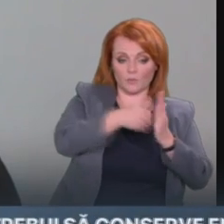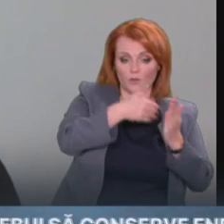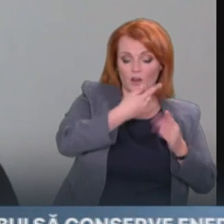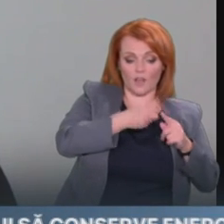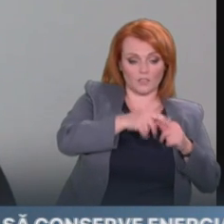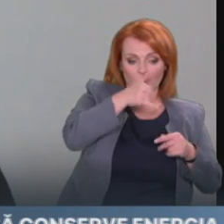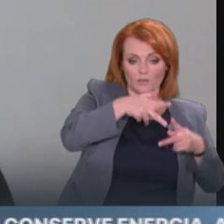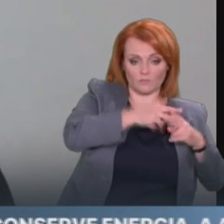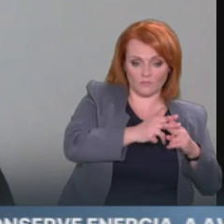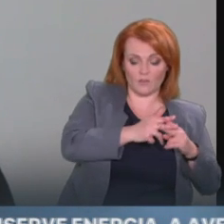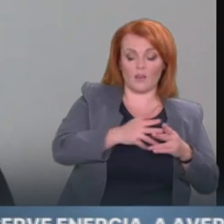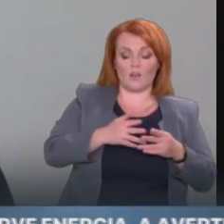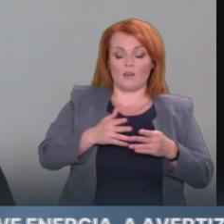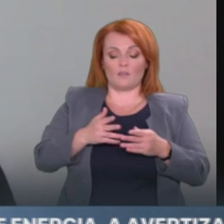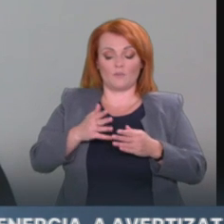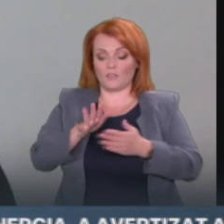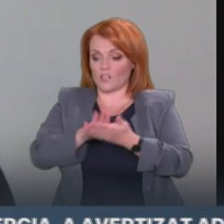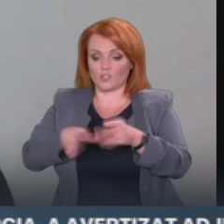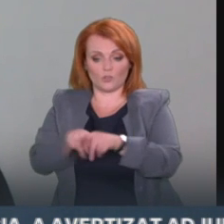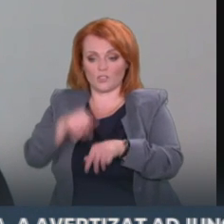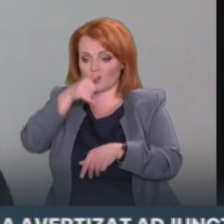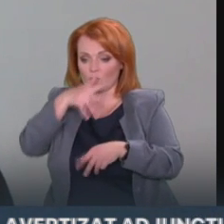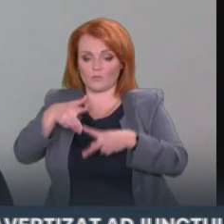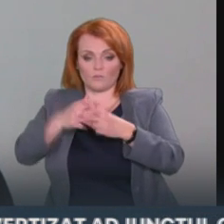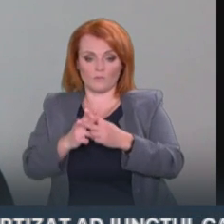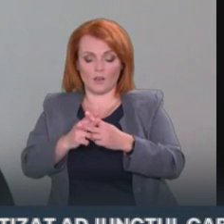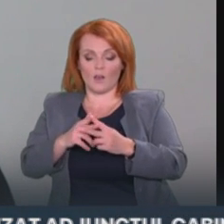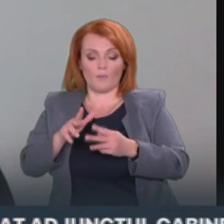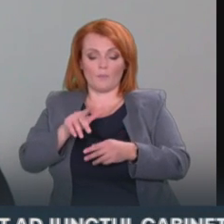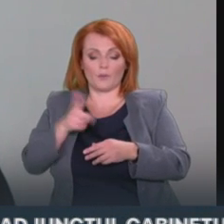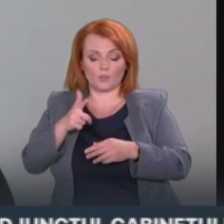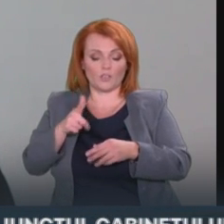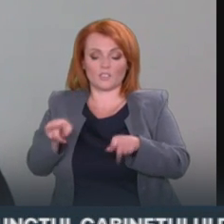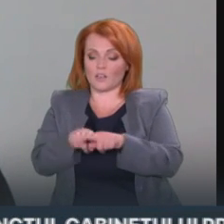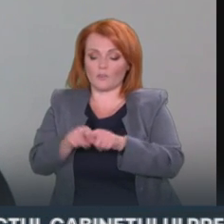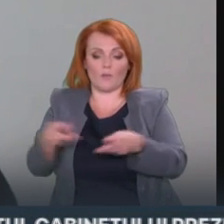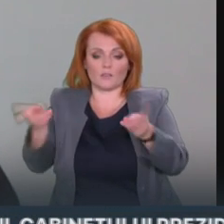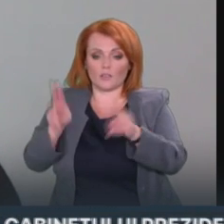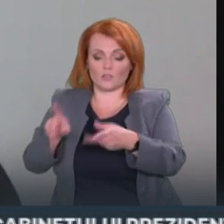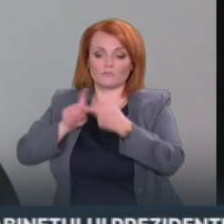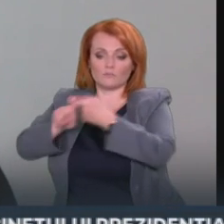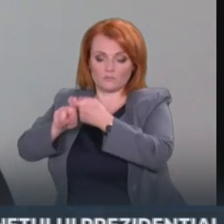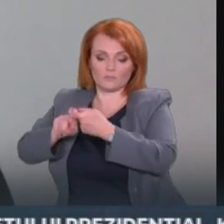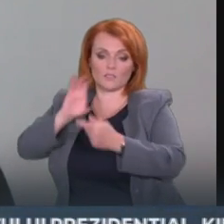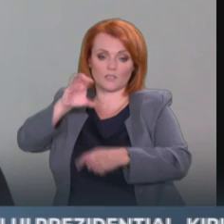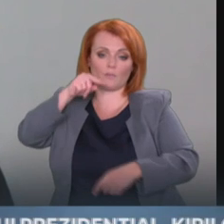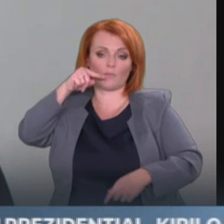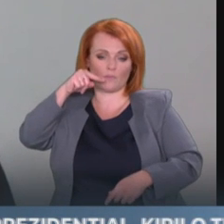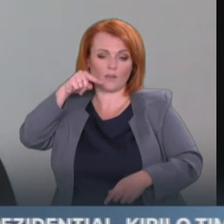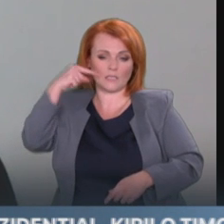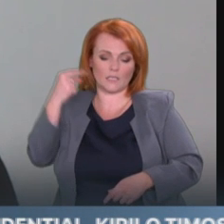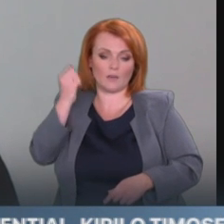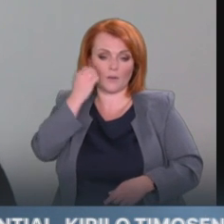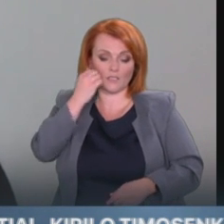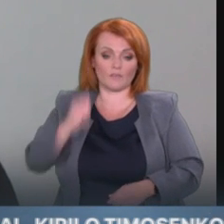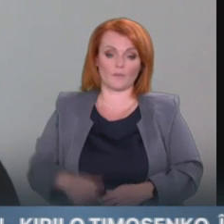totalitate dependenți de acțiunile care sunt promovate de la Kremlin din Moscova, deci de la Est. În același timp nu